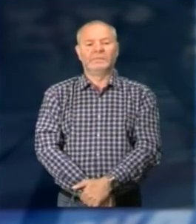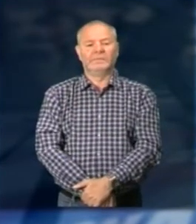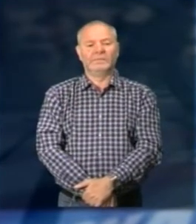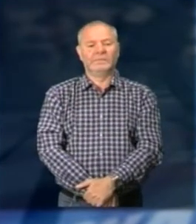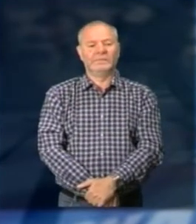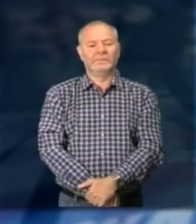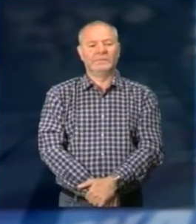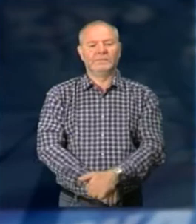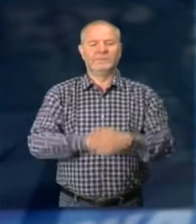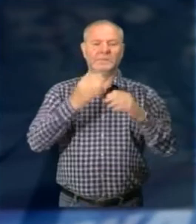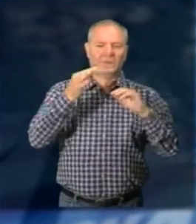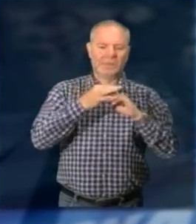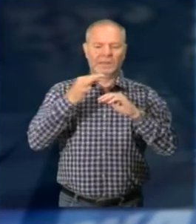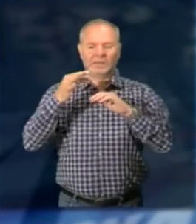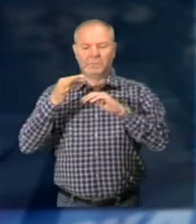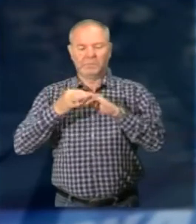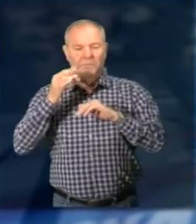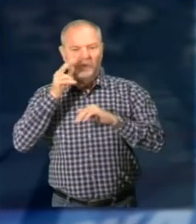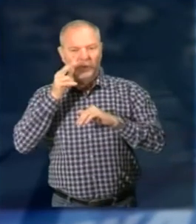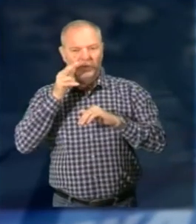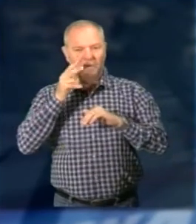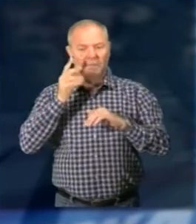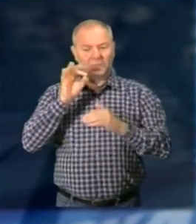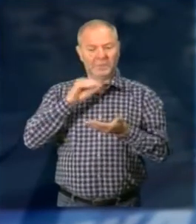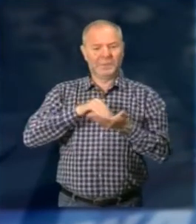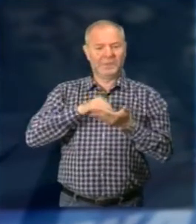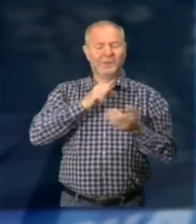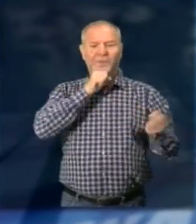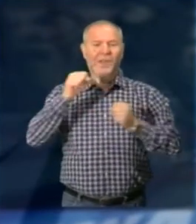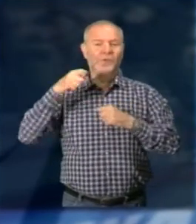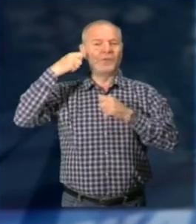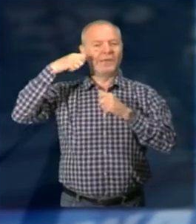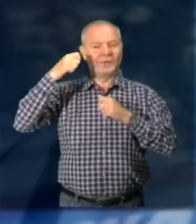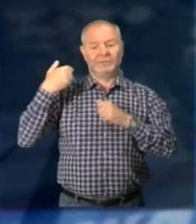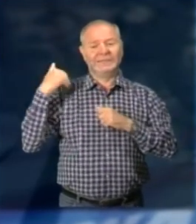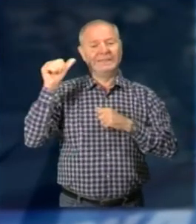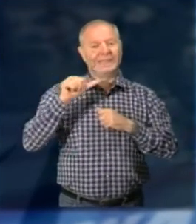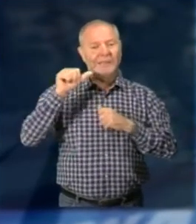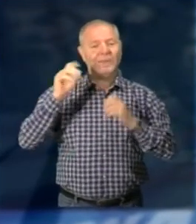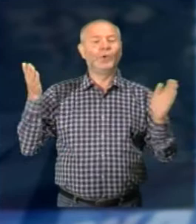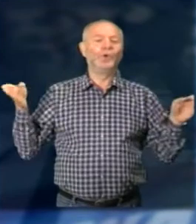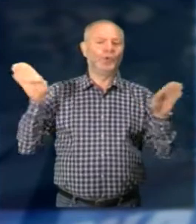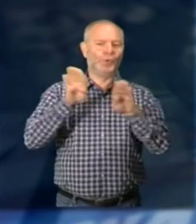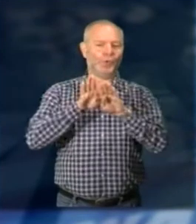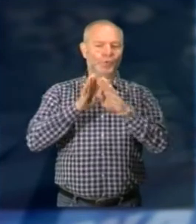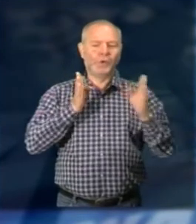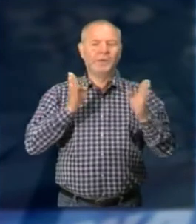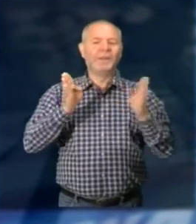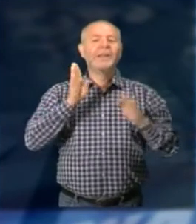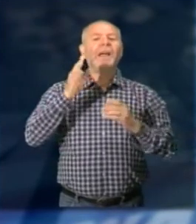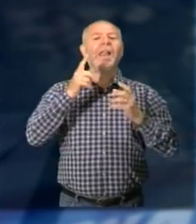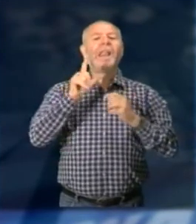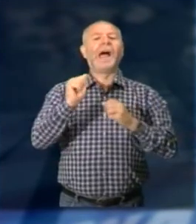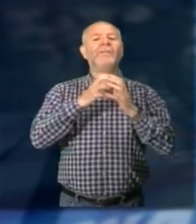Con mariti e mogli sul palco Monica Guerritore e Francesca Reggiani Si è chiusa sabato scorso la stagione teatrale della fabbrica di Villa